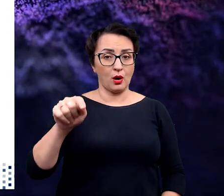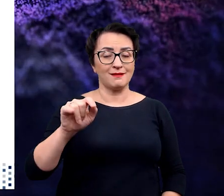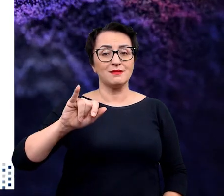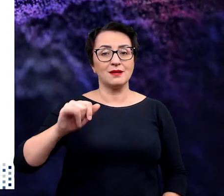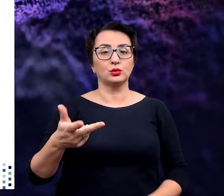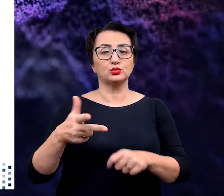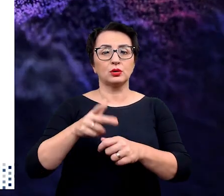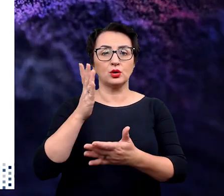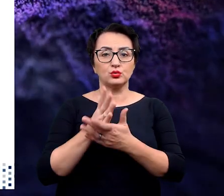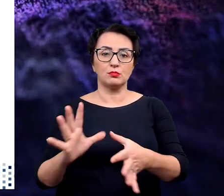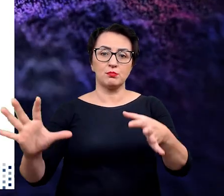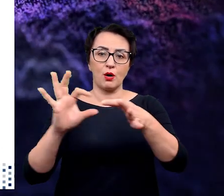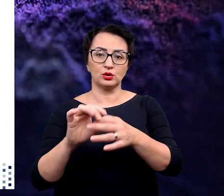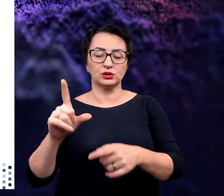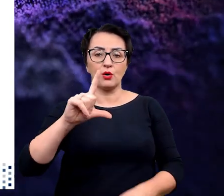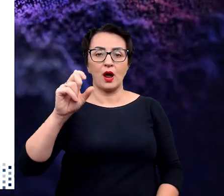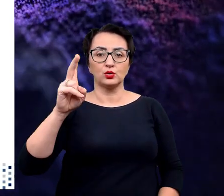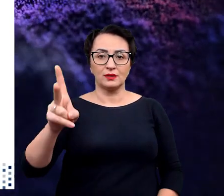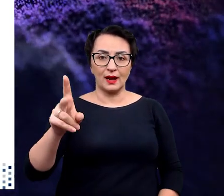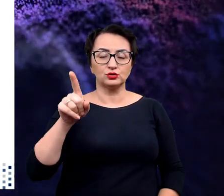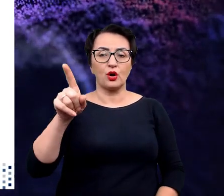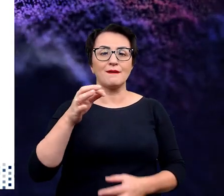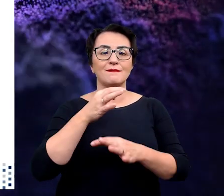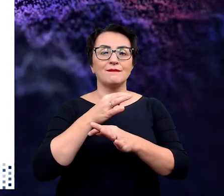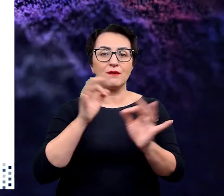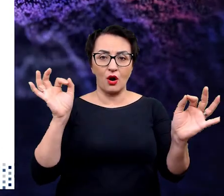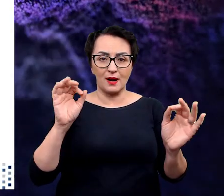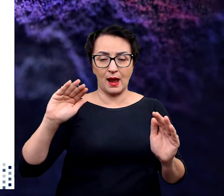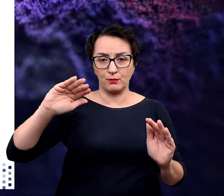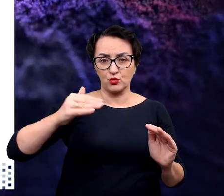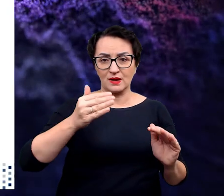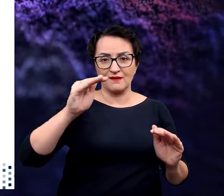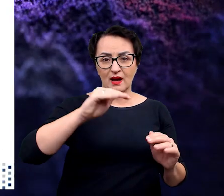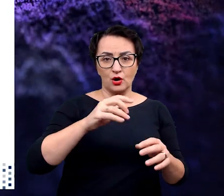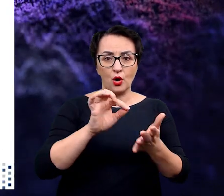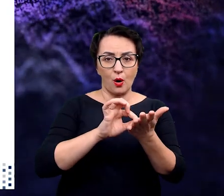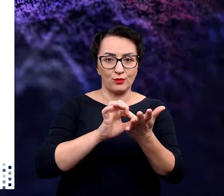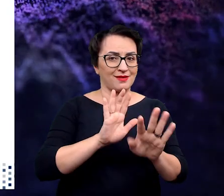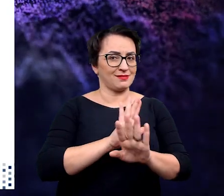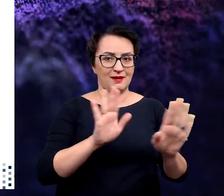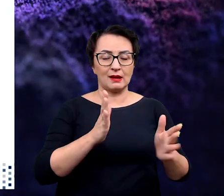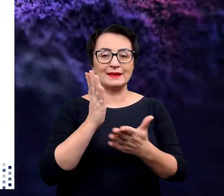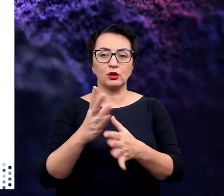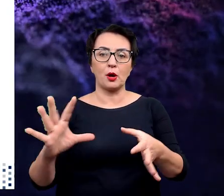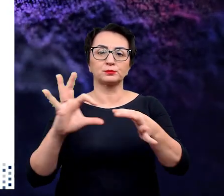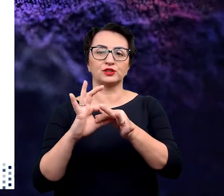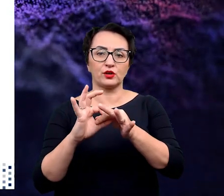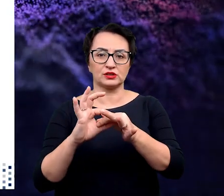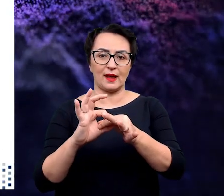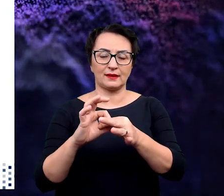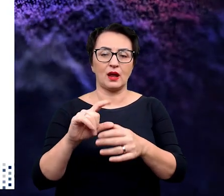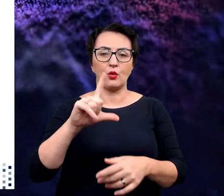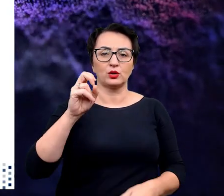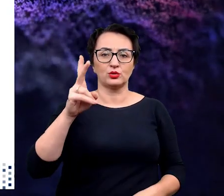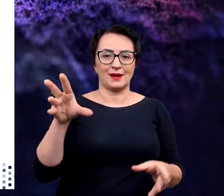ale tylko taką ubikwityną, która jest już związana z ładunkiem, czyli wolna ubikwityna pływająca w komórce nie będzie oznaczona, tylko ta,